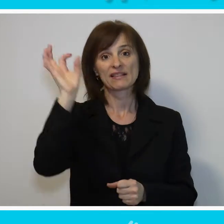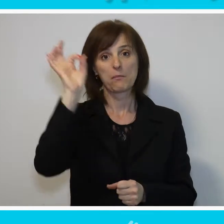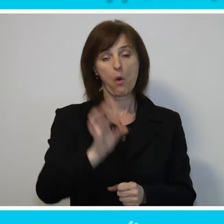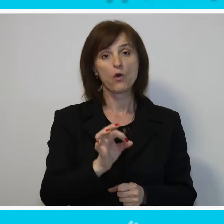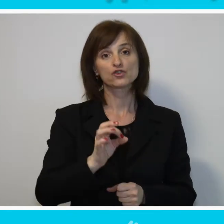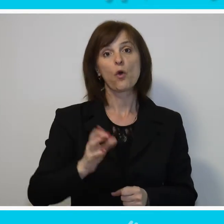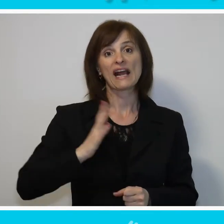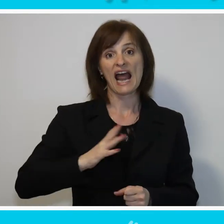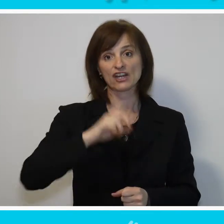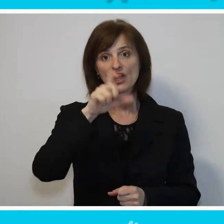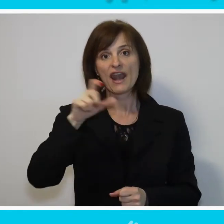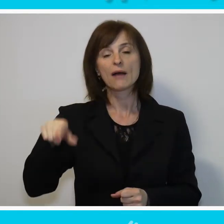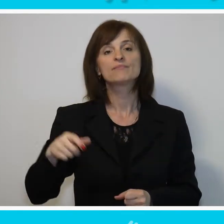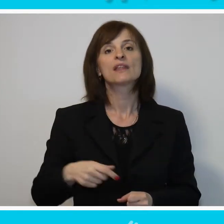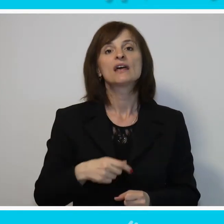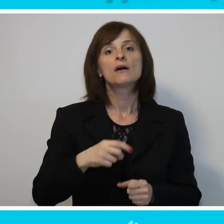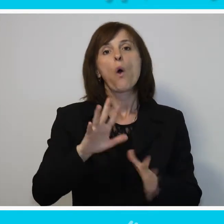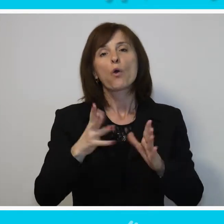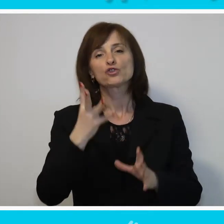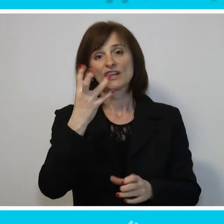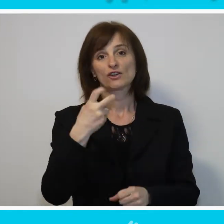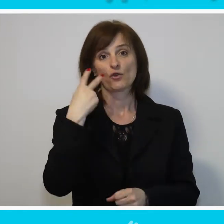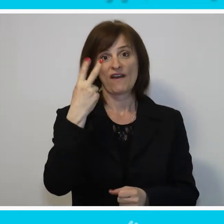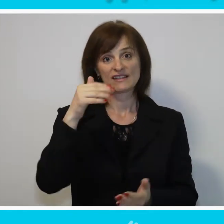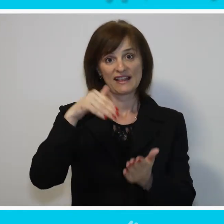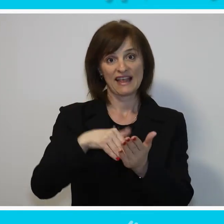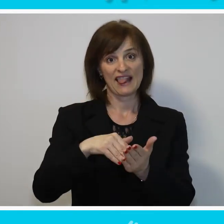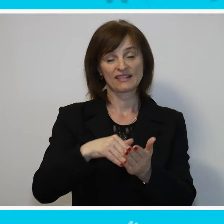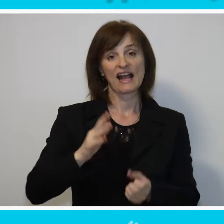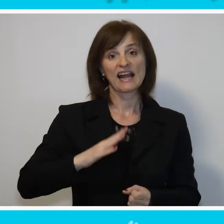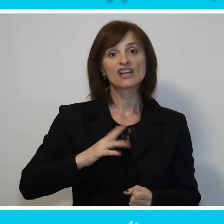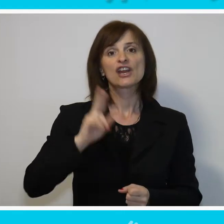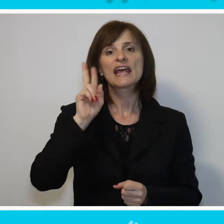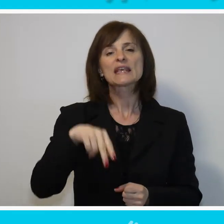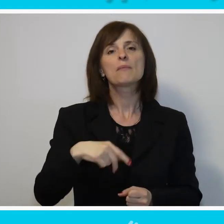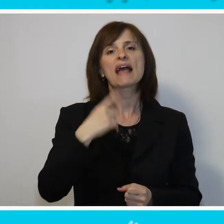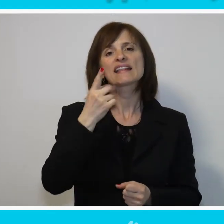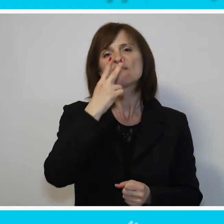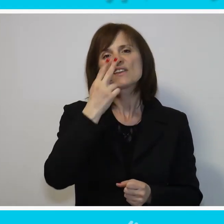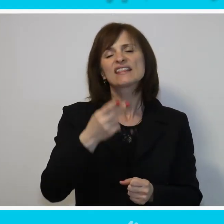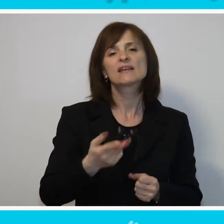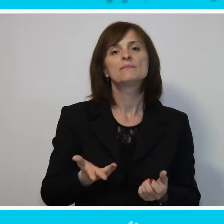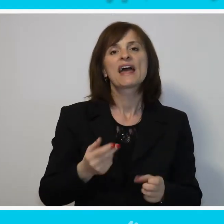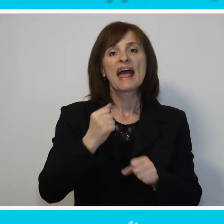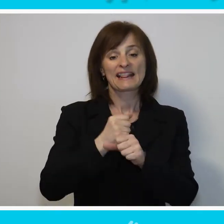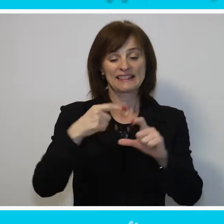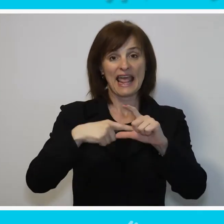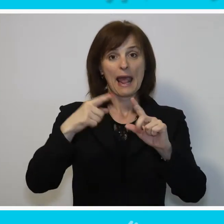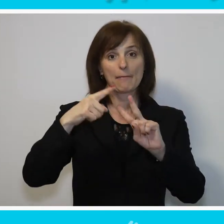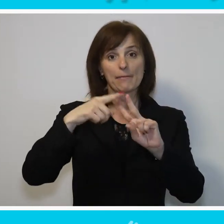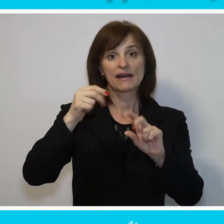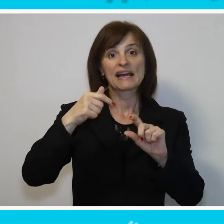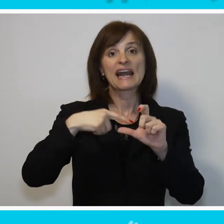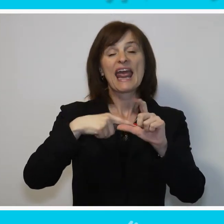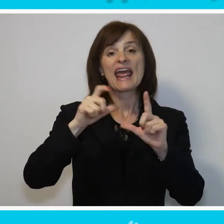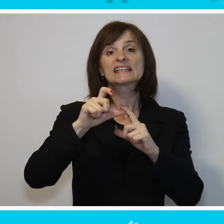populacije, što je oko 420 hiljada stanovnika, ima neki vid depresije, dok u svetu taj broj